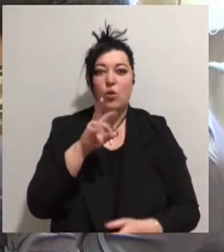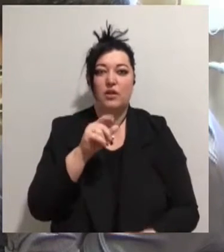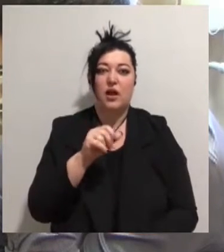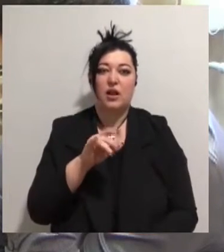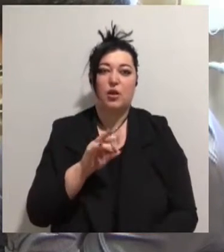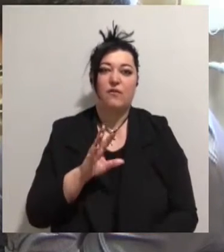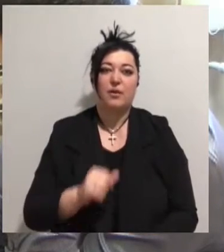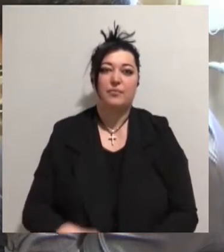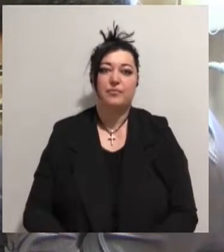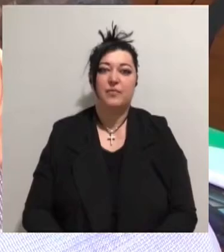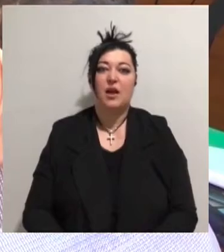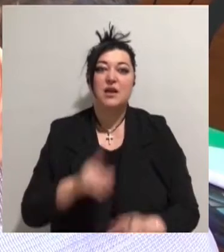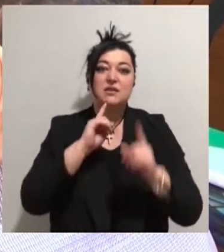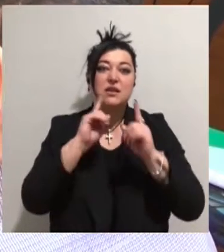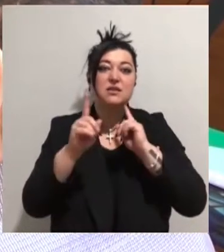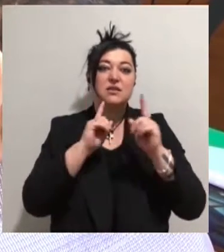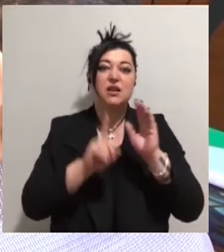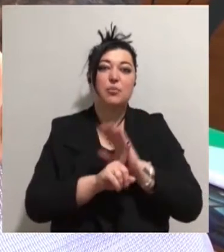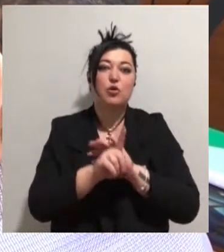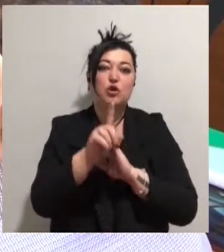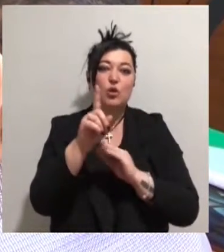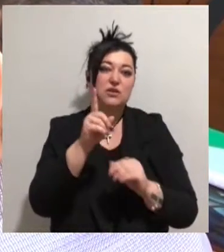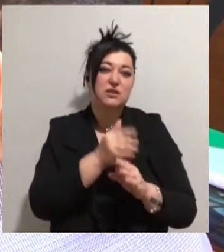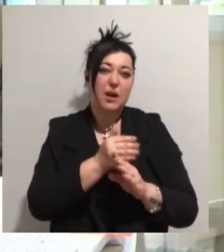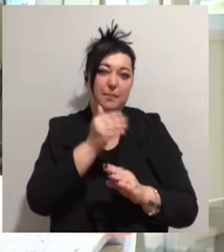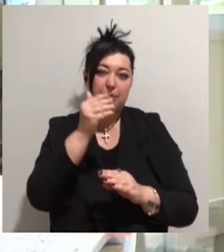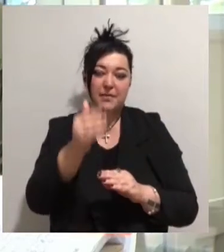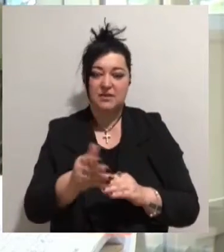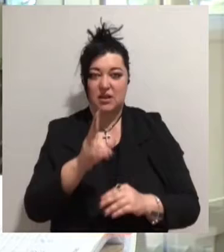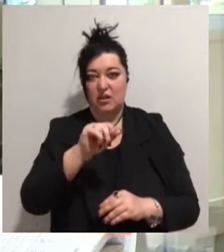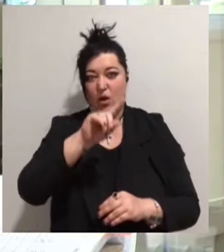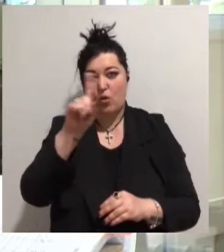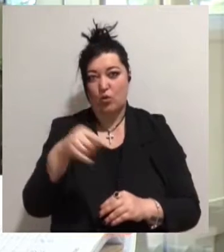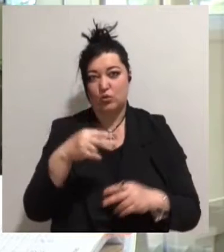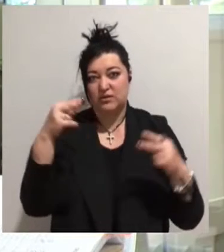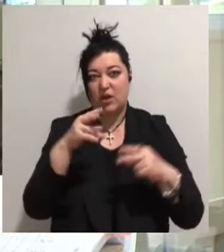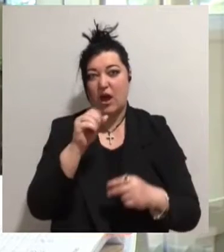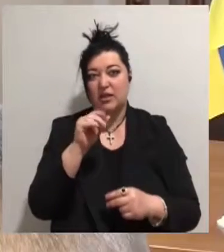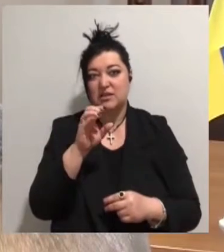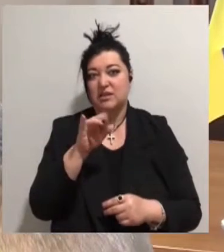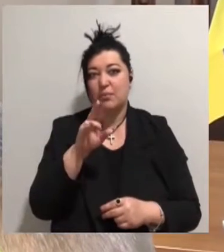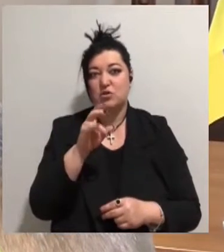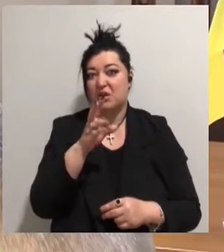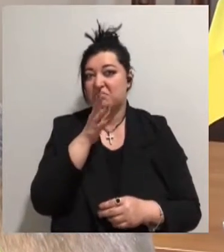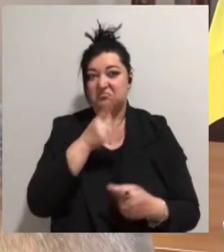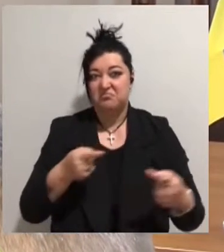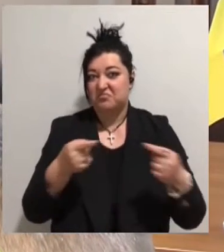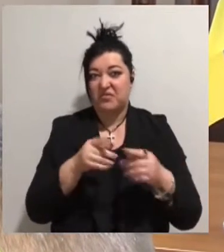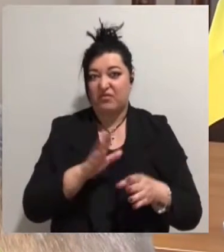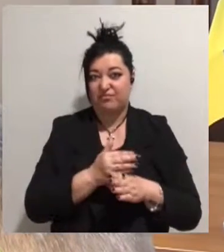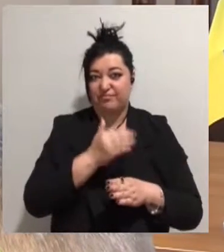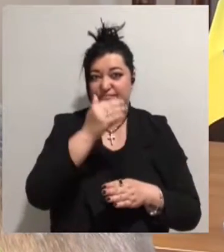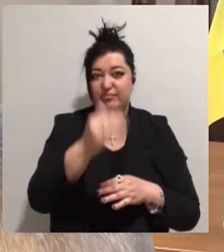Засідання почалося із запізненням на годину. Свідок Анастасія Позняк не прибула вчасно. Коли суд почав її